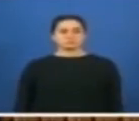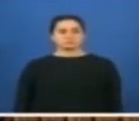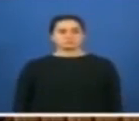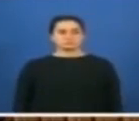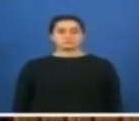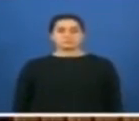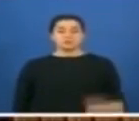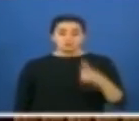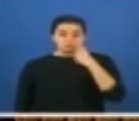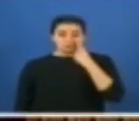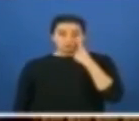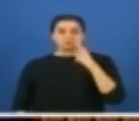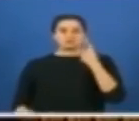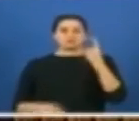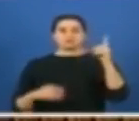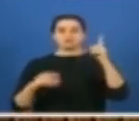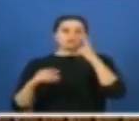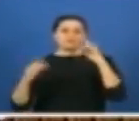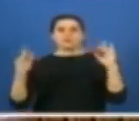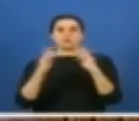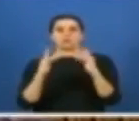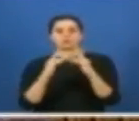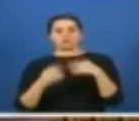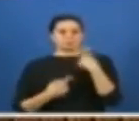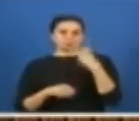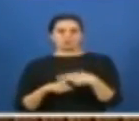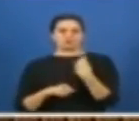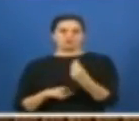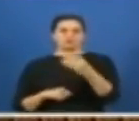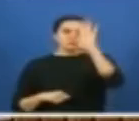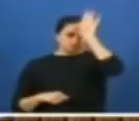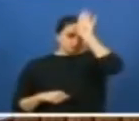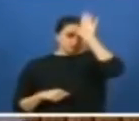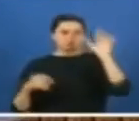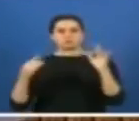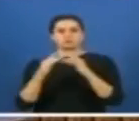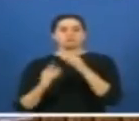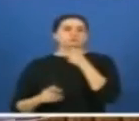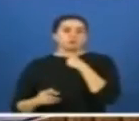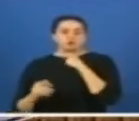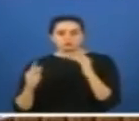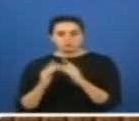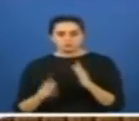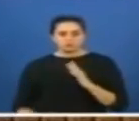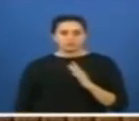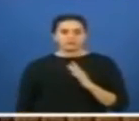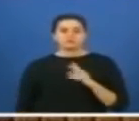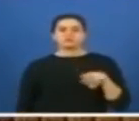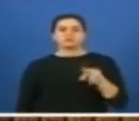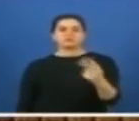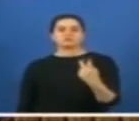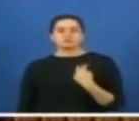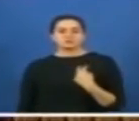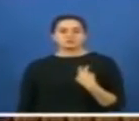Bakın devletin yaptığı köprüden örnek vereyim. İstanbul'da köprüler var, Boğaz köprüleri. Gidiş geliş.